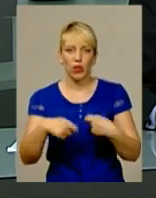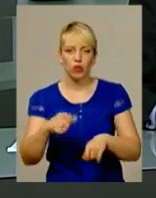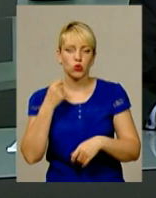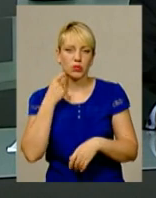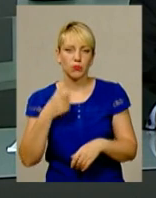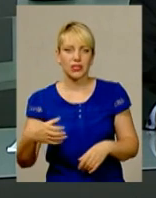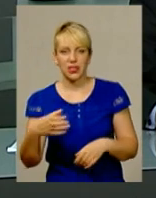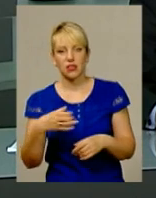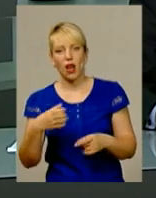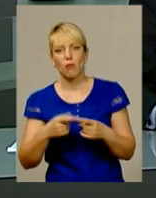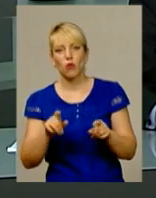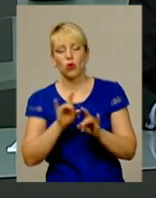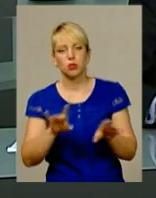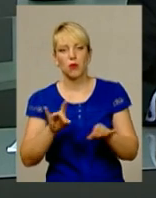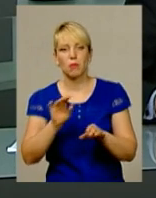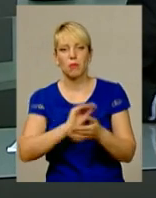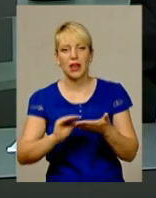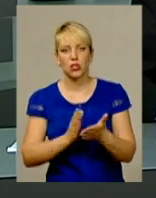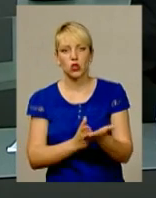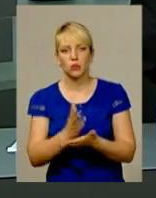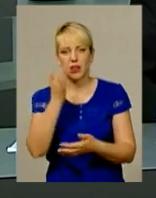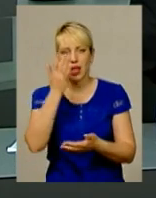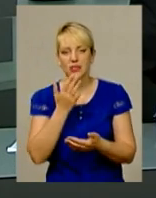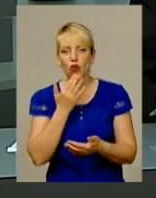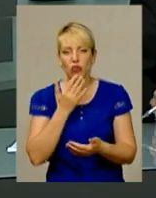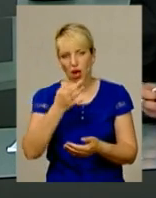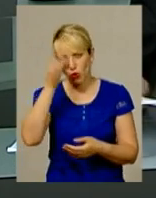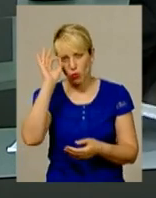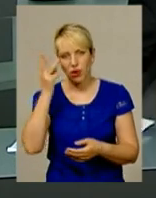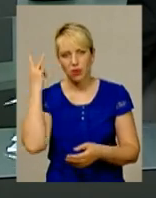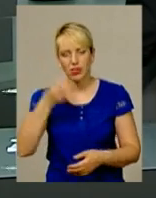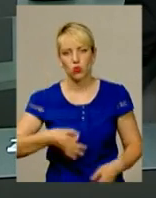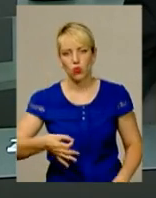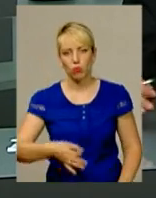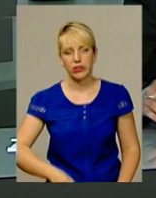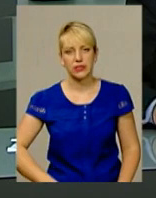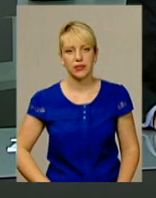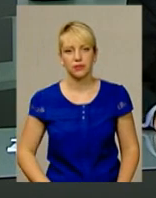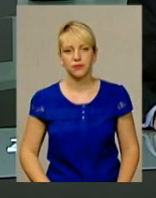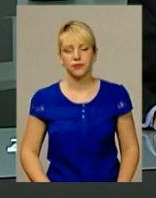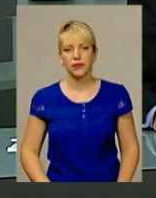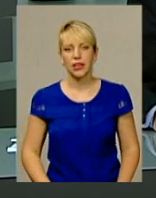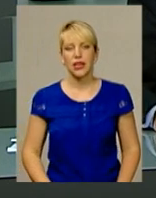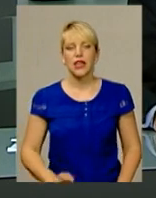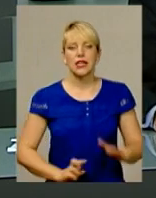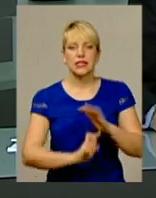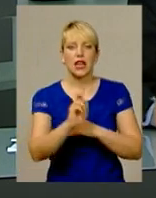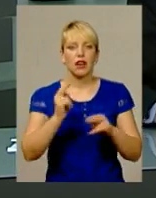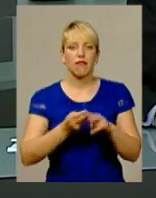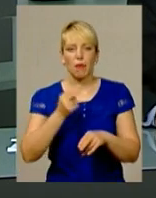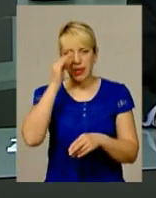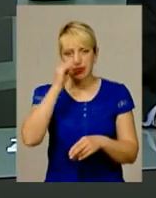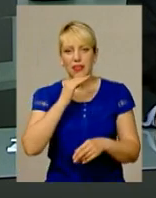напої, розповіли в пресслужбі Національної поліції у Хмельницькій області. Церква без